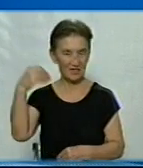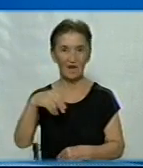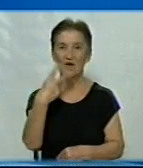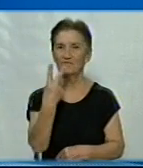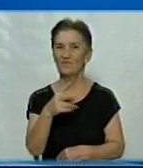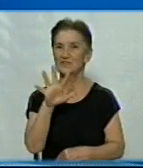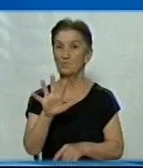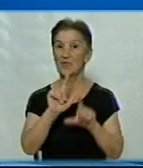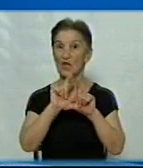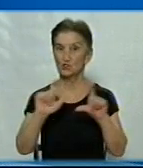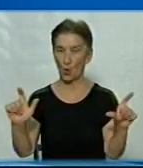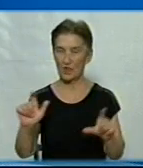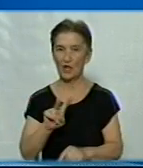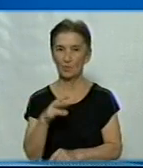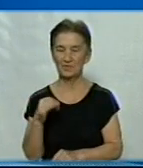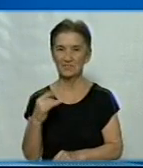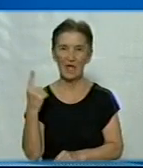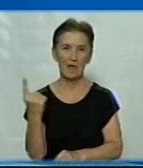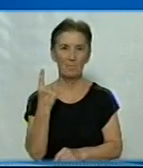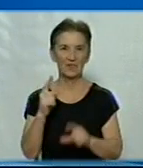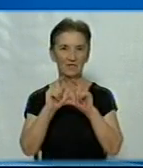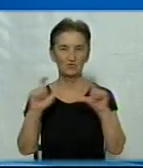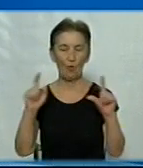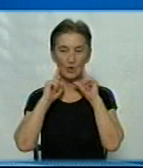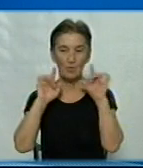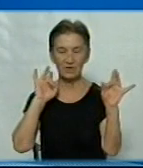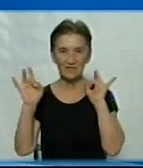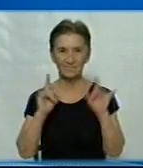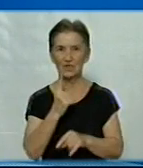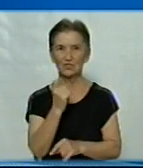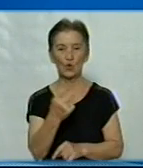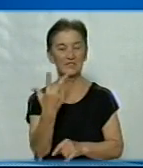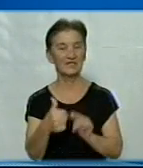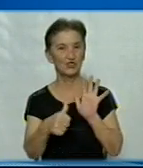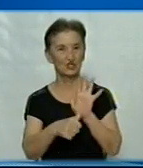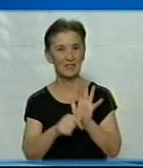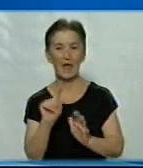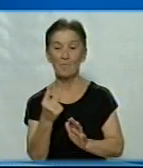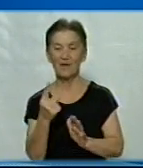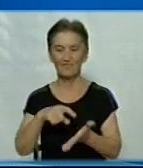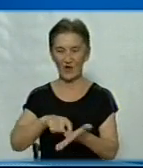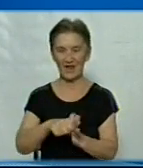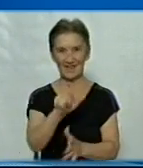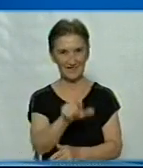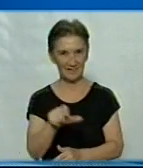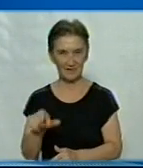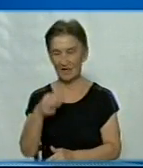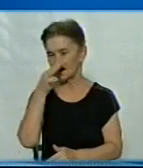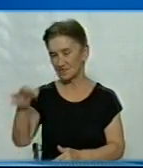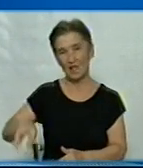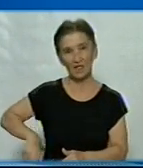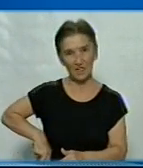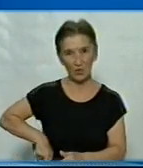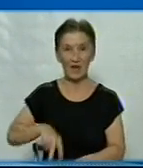-й школі Кропивницького. Перший дзвоник у цій школі пролунав для 136 першокласників, повідомила Суспільному директорка